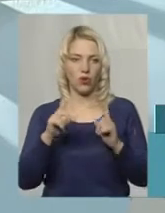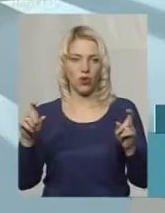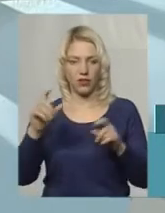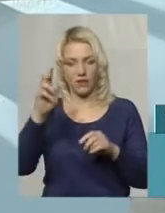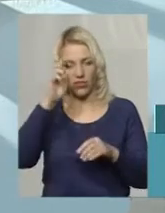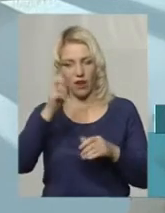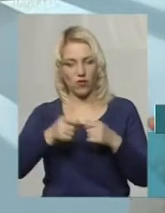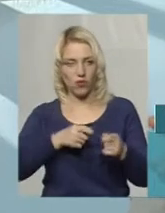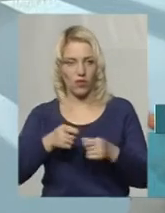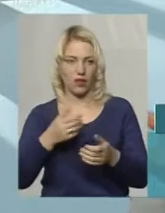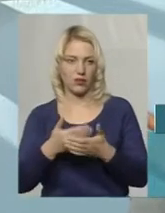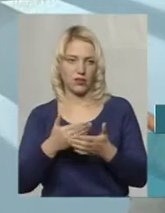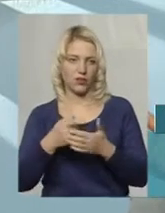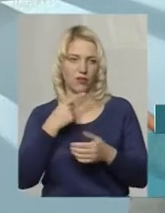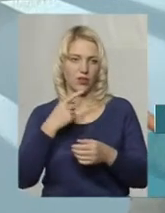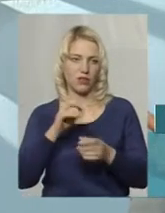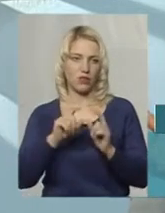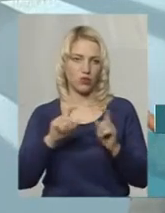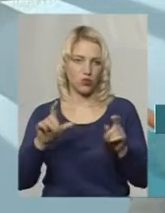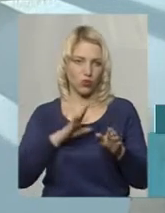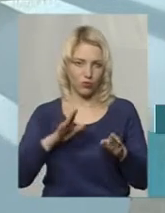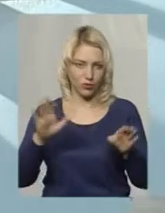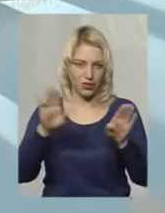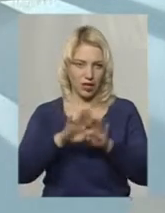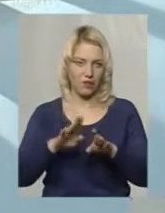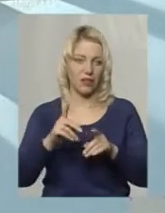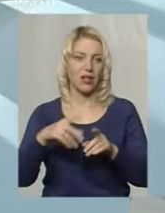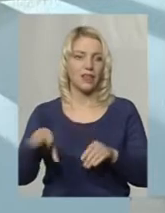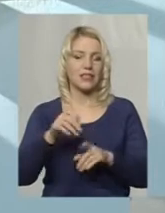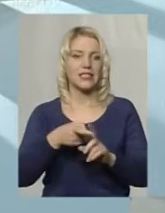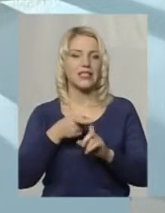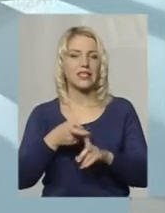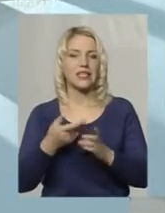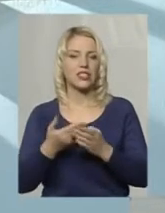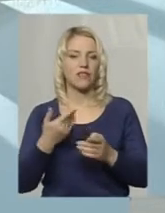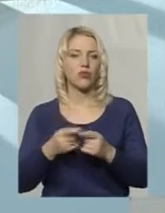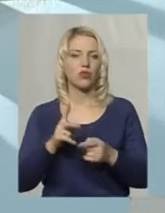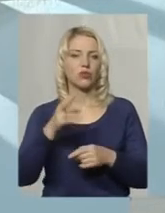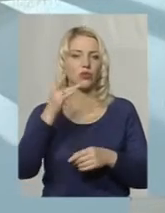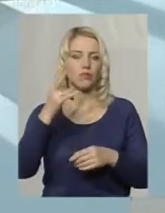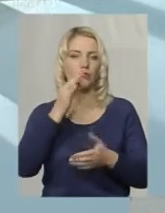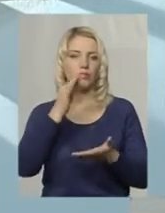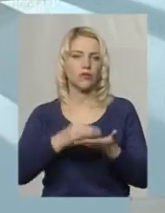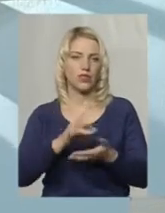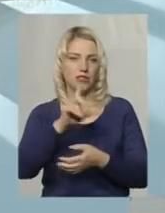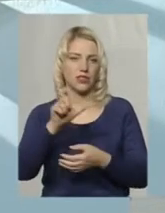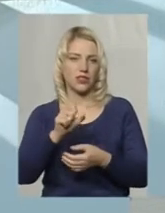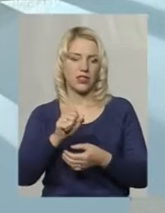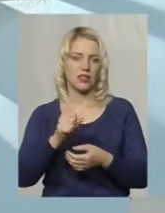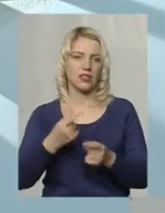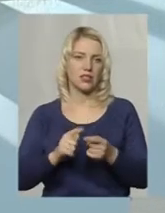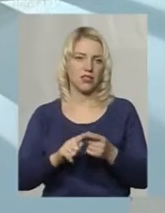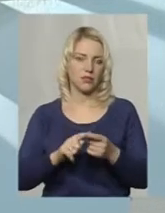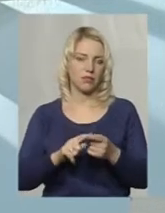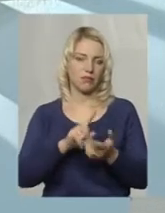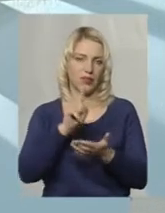влади. Ну, якщо ми візьмемо там про школу закривали, так, все залежить від того, до чої компетенції належить в даному випадку вирішення